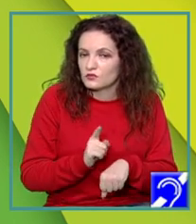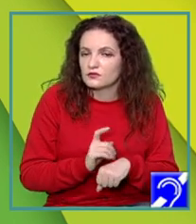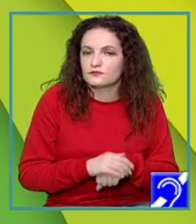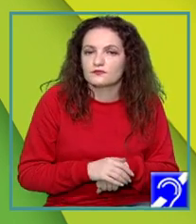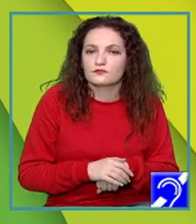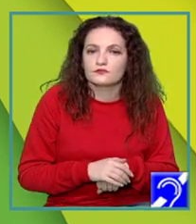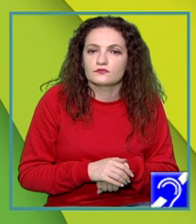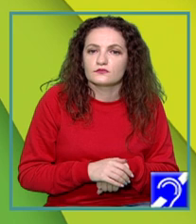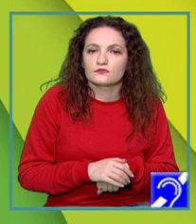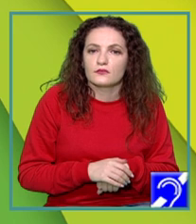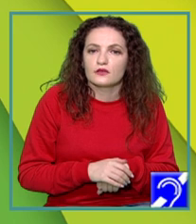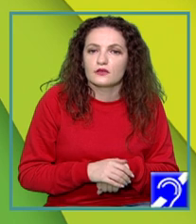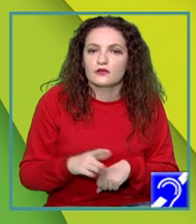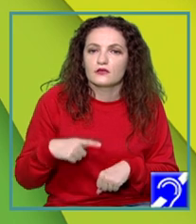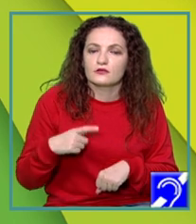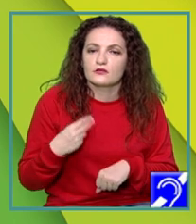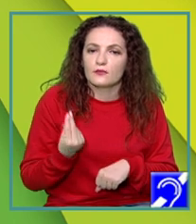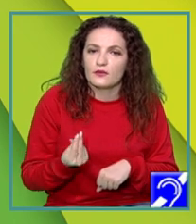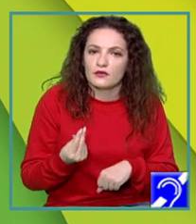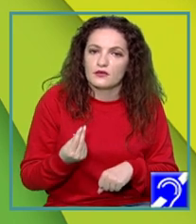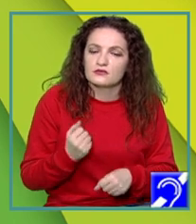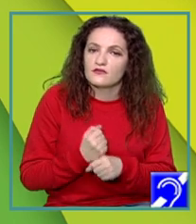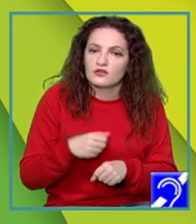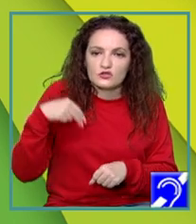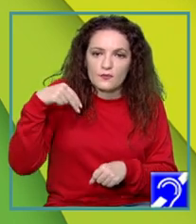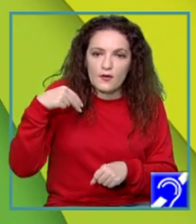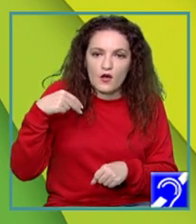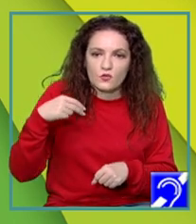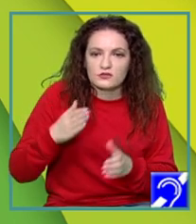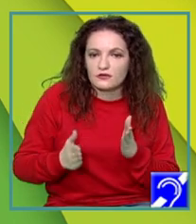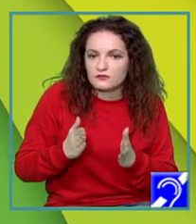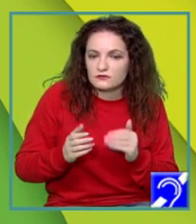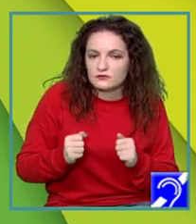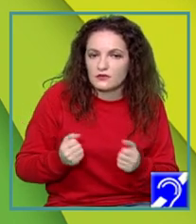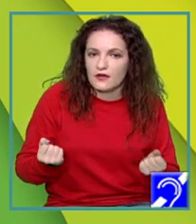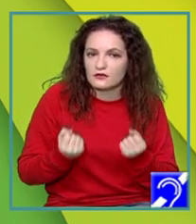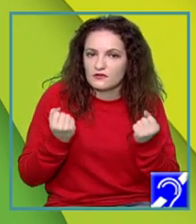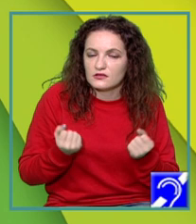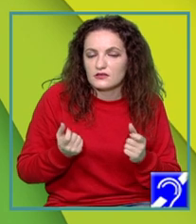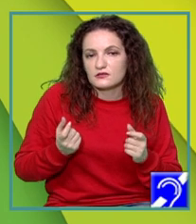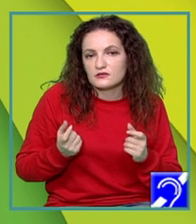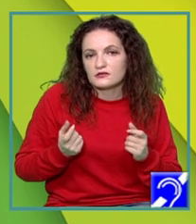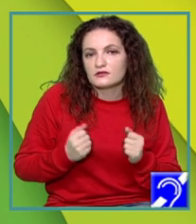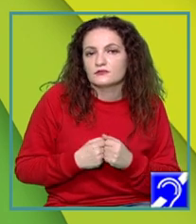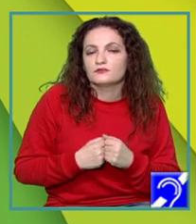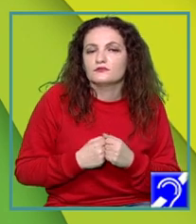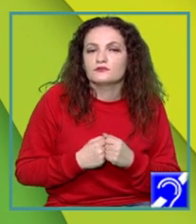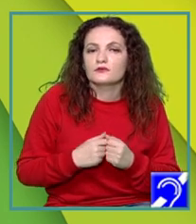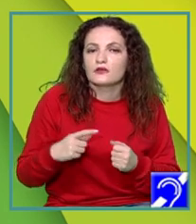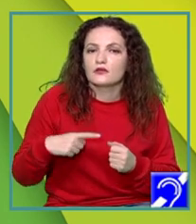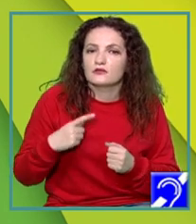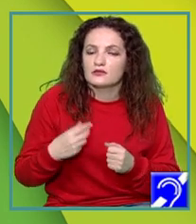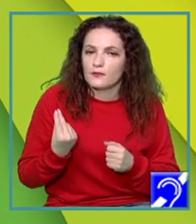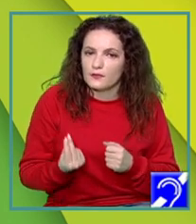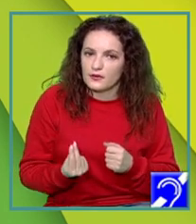De asemenea, ar fi bine să faceți pauze între activități, da? Să ne relaxăm puțin între aceste activități care